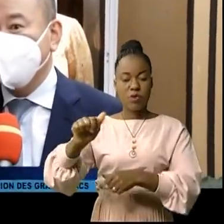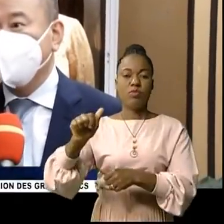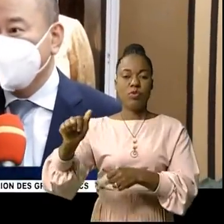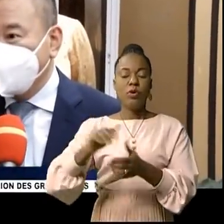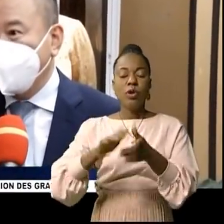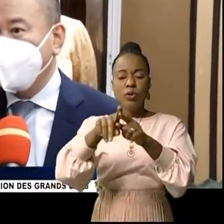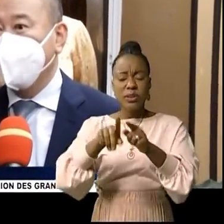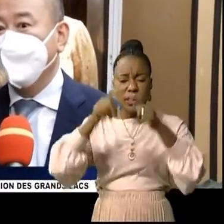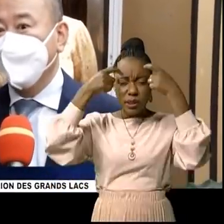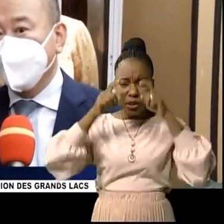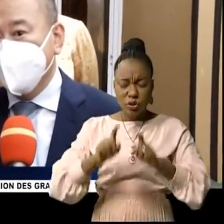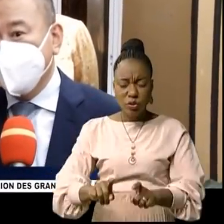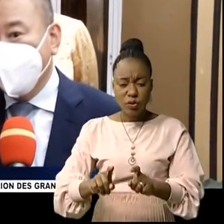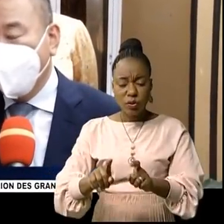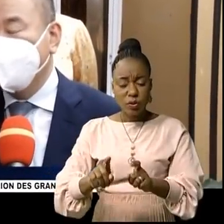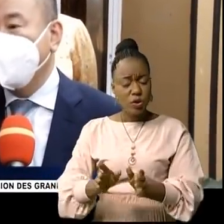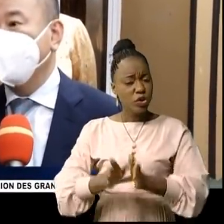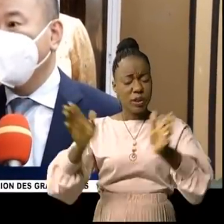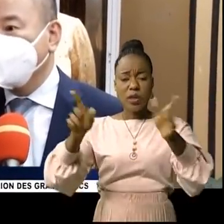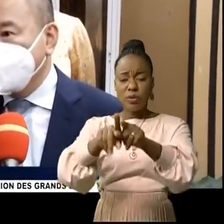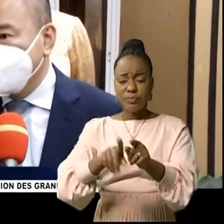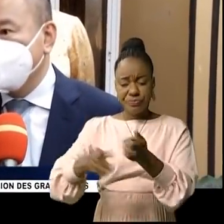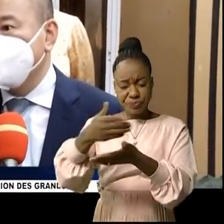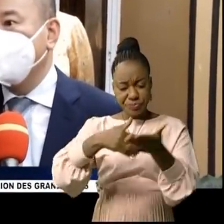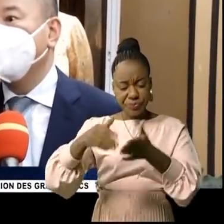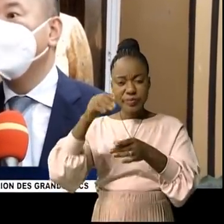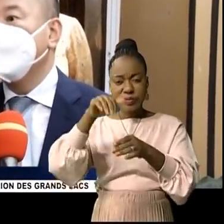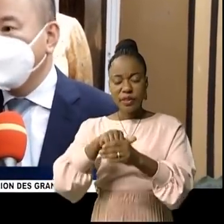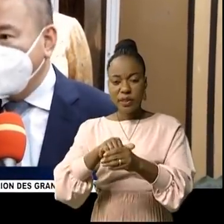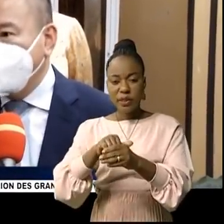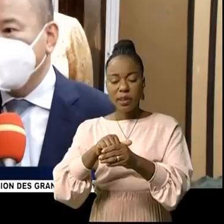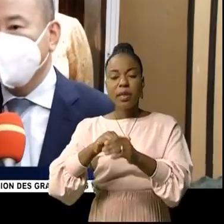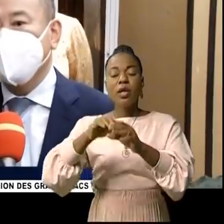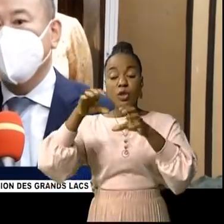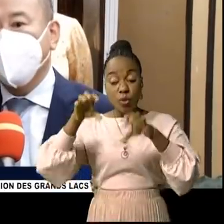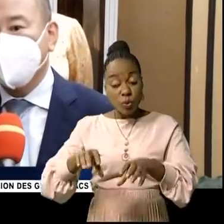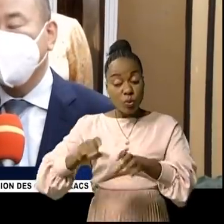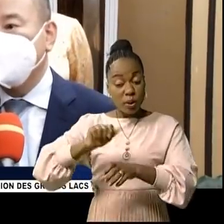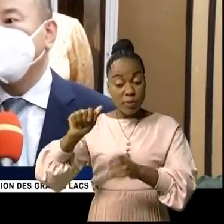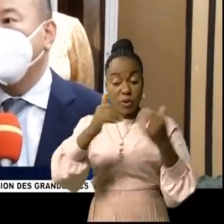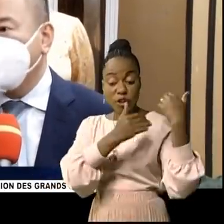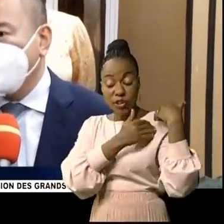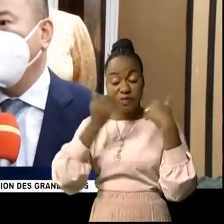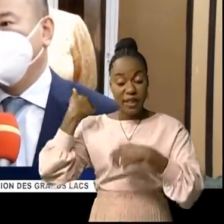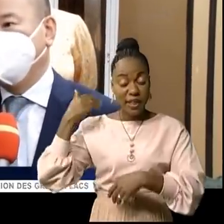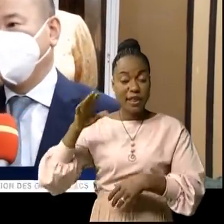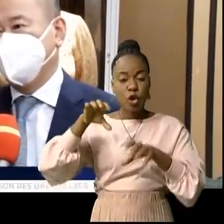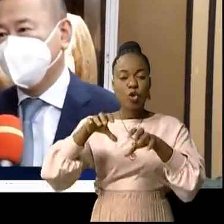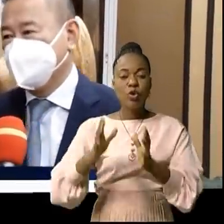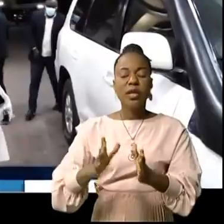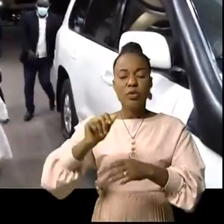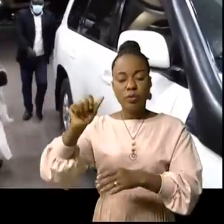décision souveraine qui revienne aux institutions de la RDC, aux chefs de l'État congolais.